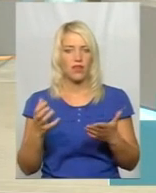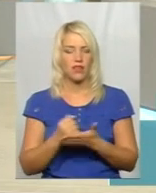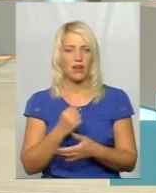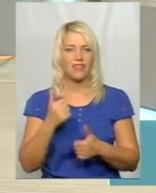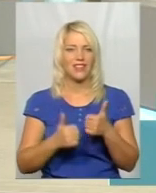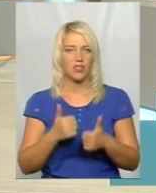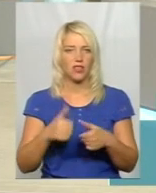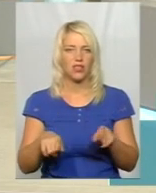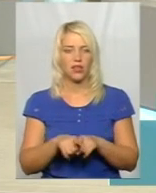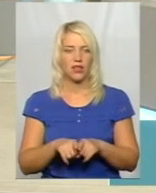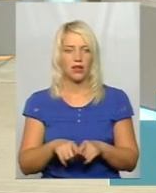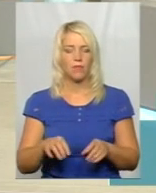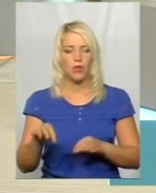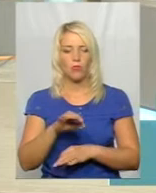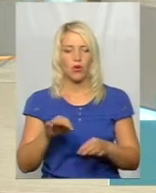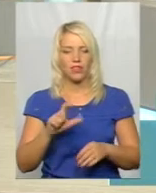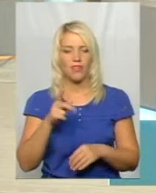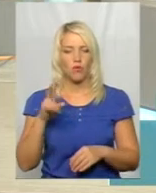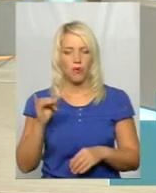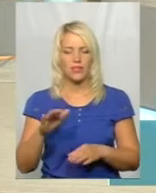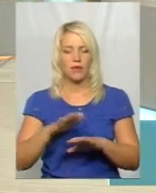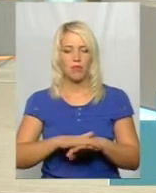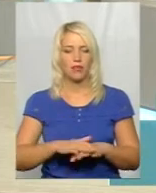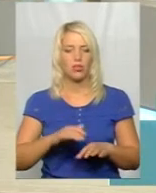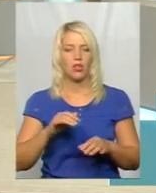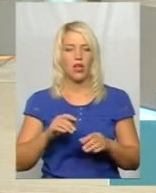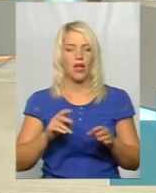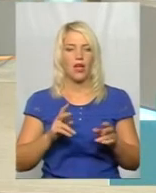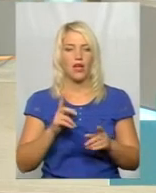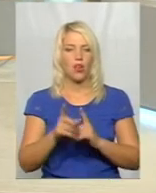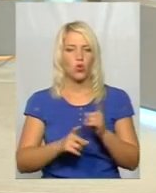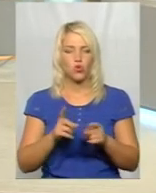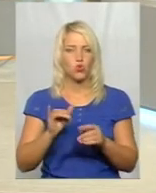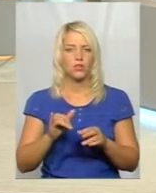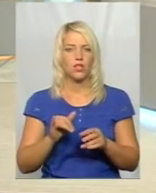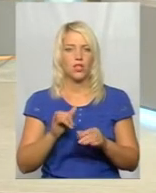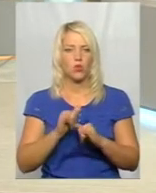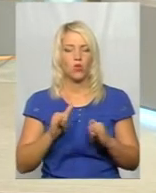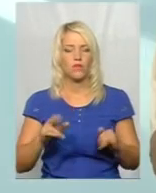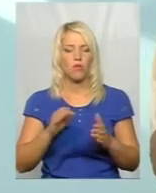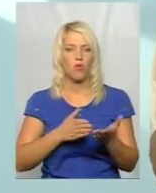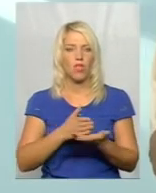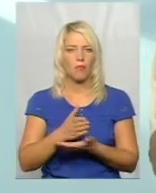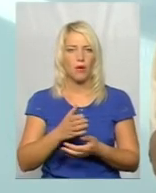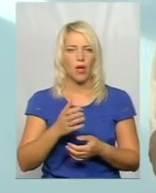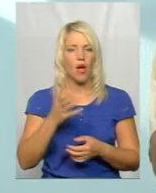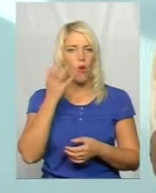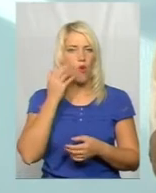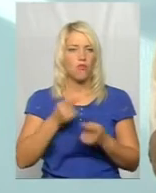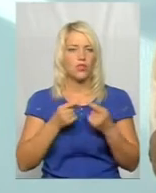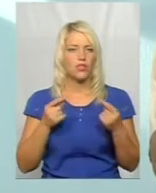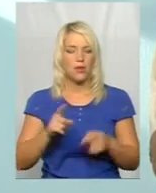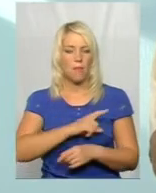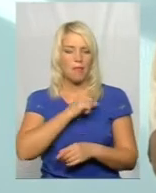значить, проєкт Європейського банку реконструкції і розвитку – це по напрямку овочівництва, це майстер